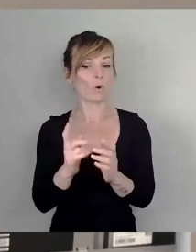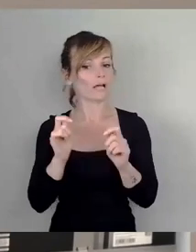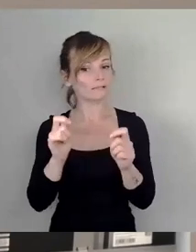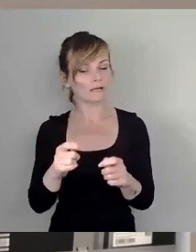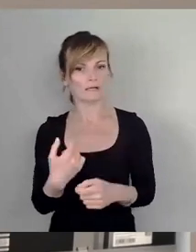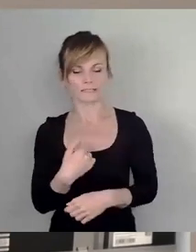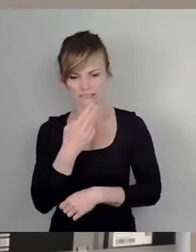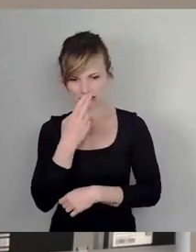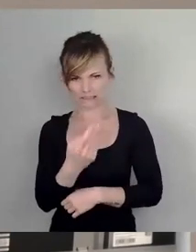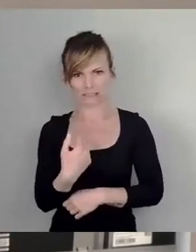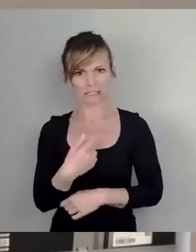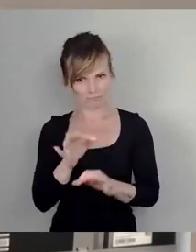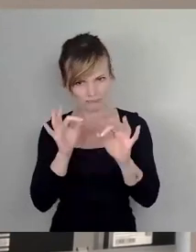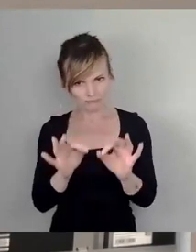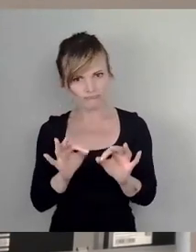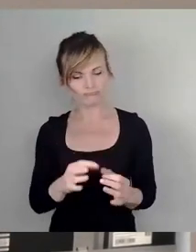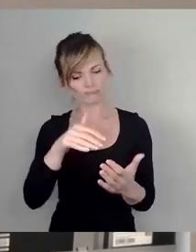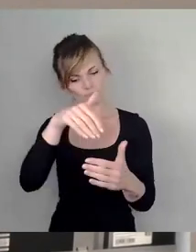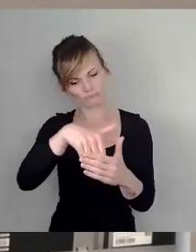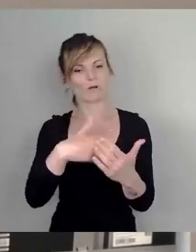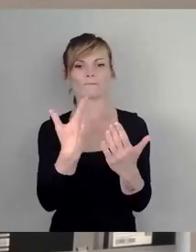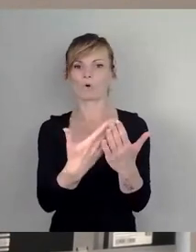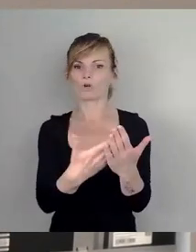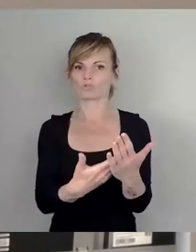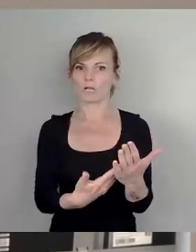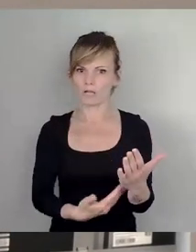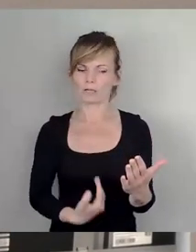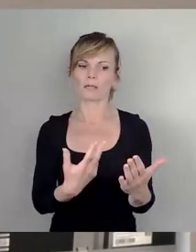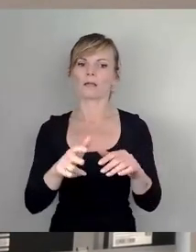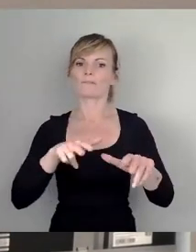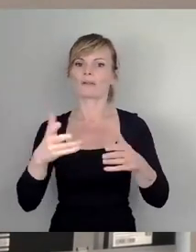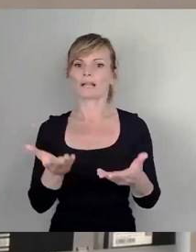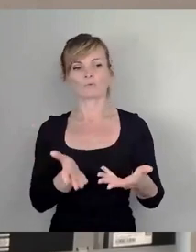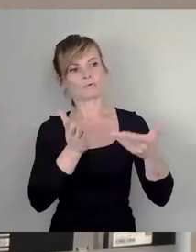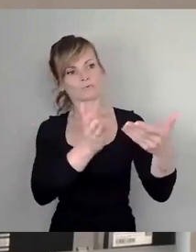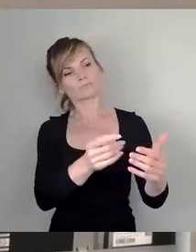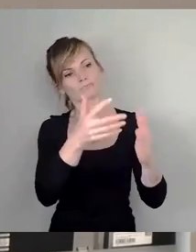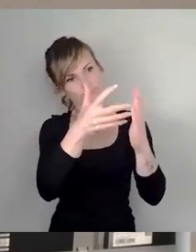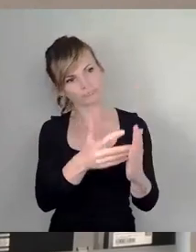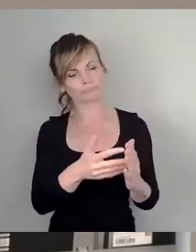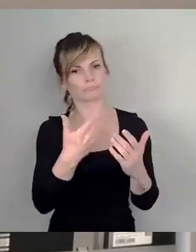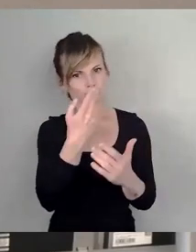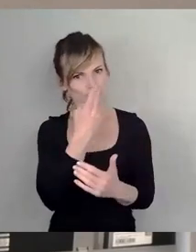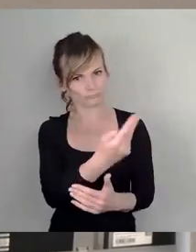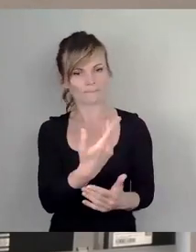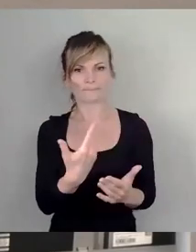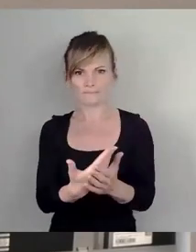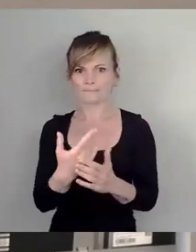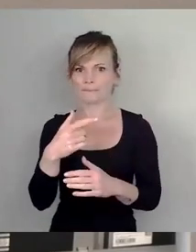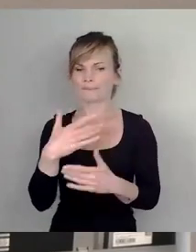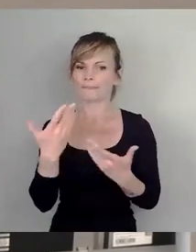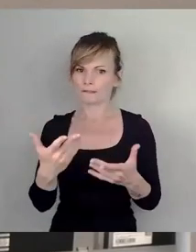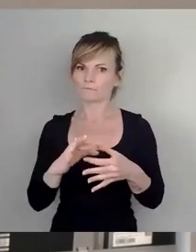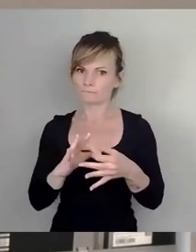sinnvolle Vorschläge, denen sich die Verwaltung auch entsprechend widmen sollte, um tatsächlich diese grüne Fassung auch der Dresdner